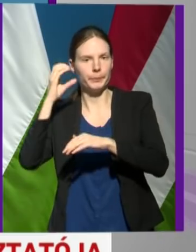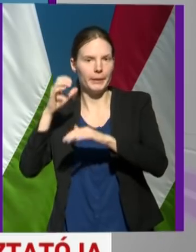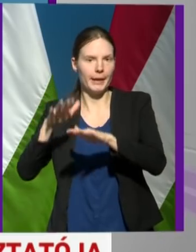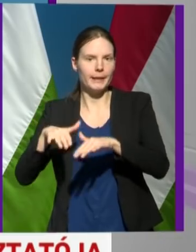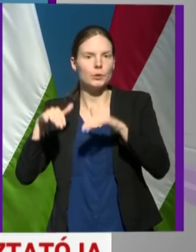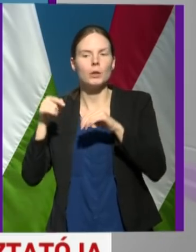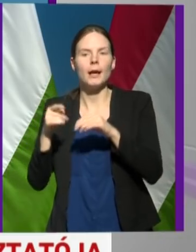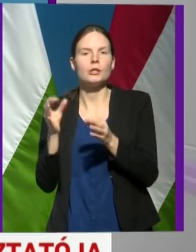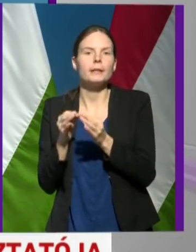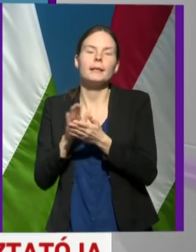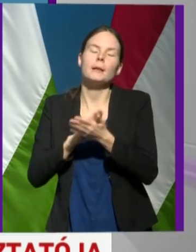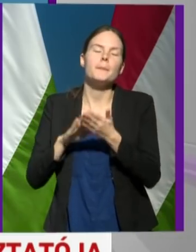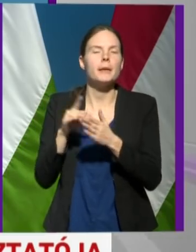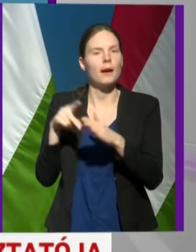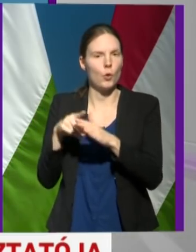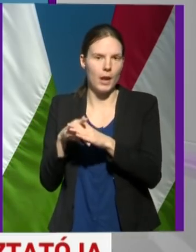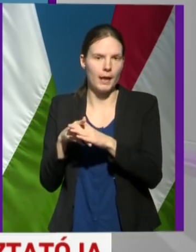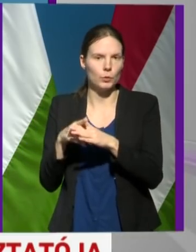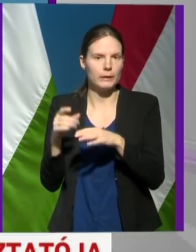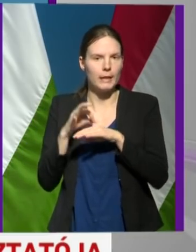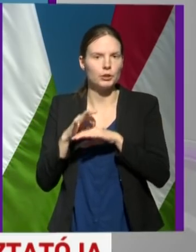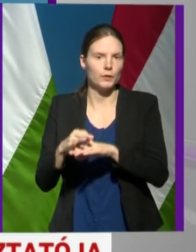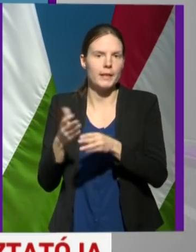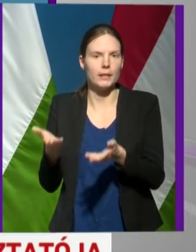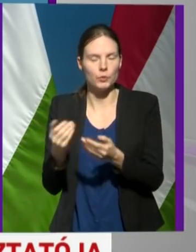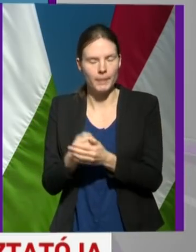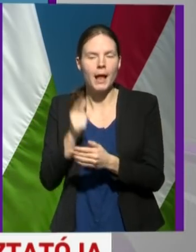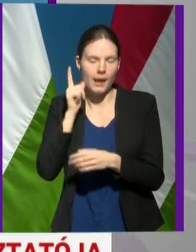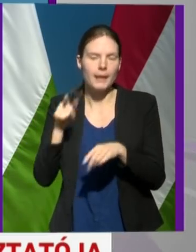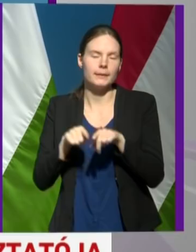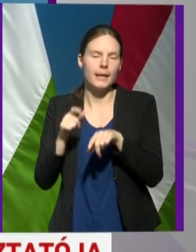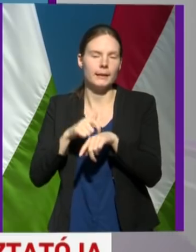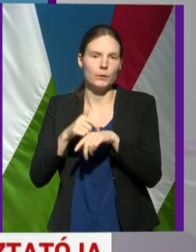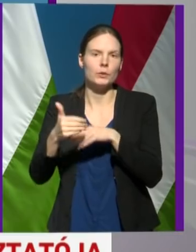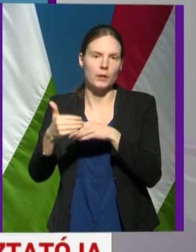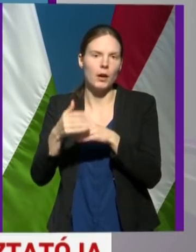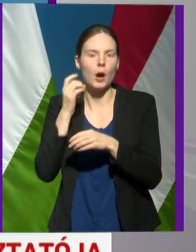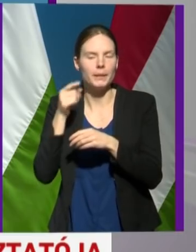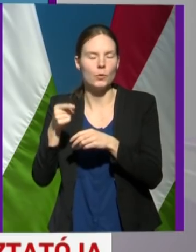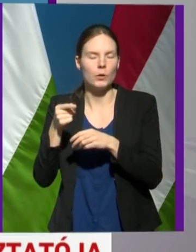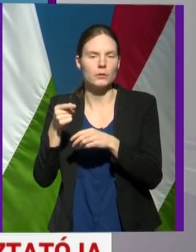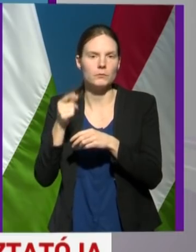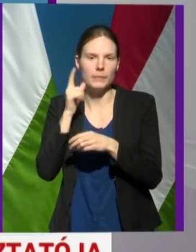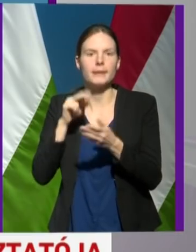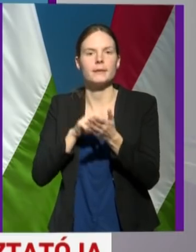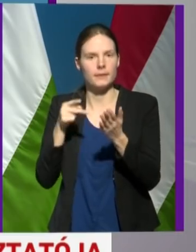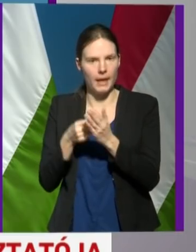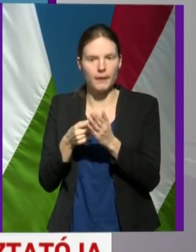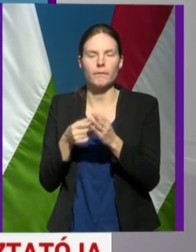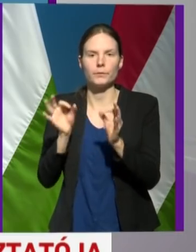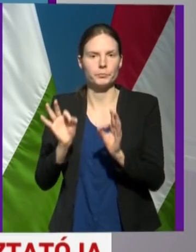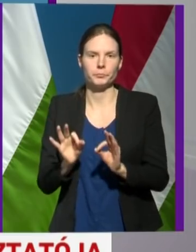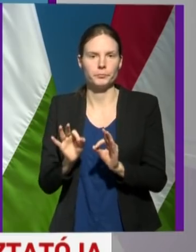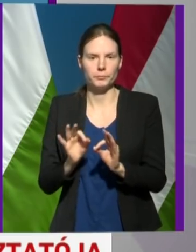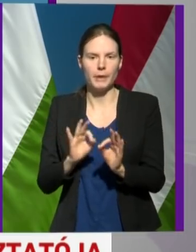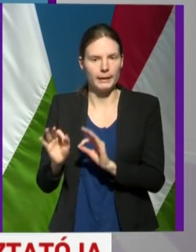vonatkozásában milyen korlátozást vezetünk be. El fog jönni az időszak is, amikor ezzel kapcsolatos konkrét tervek el fognak készülni, és meg kell hozni